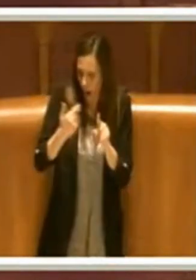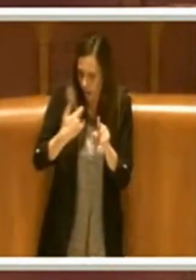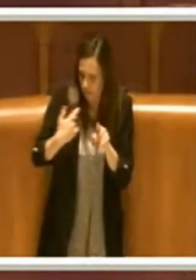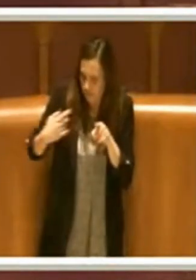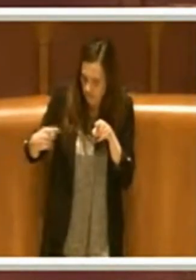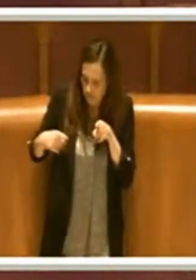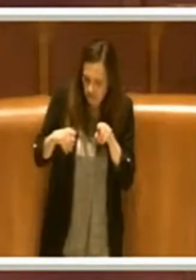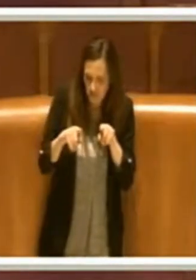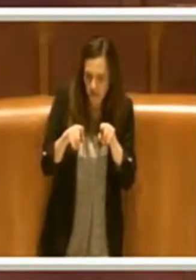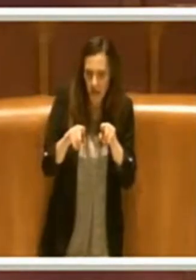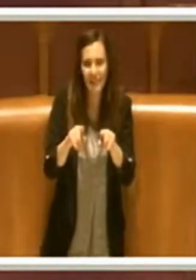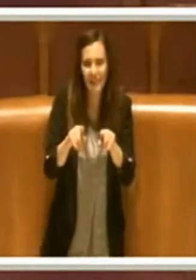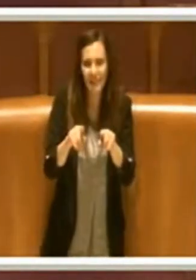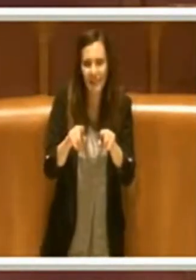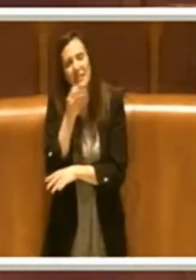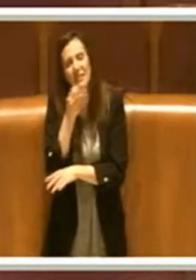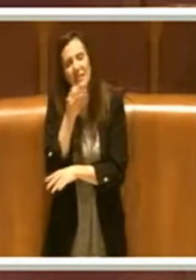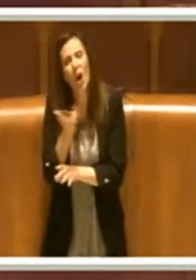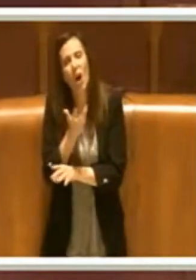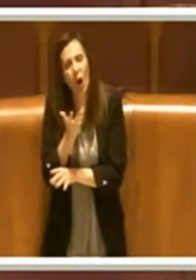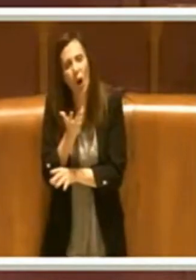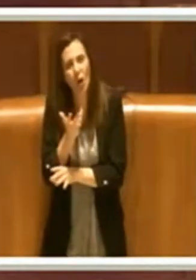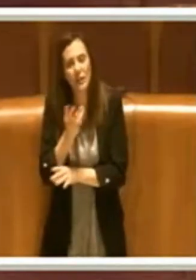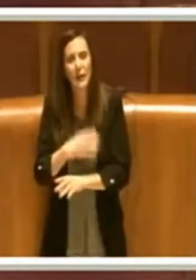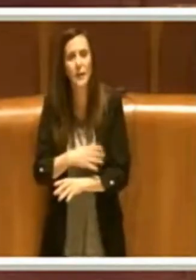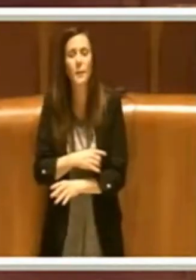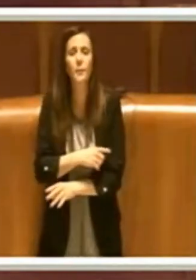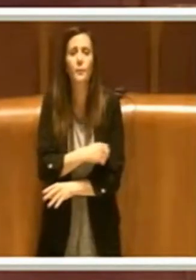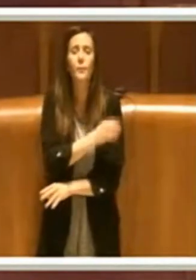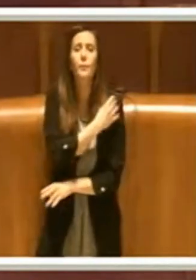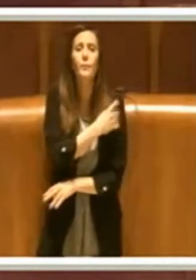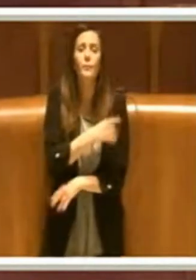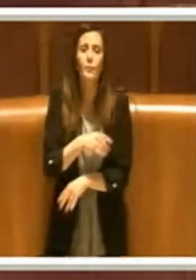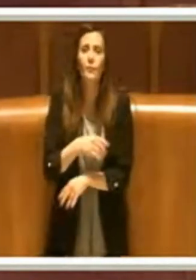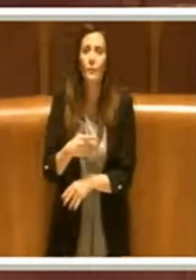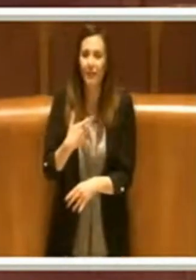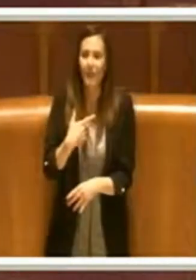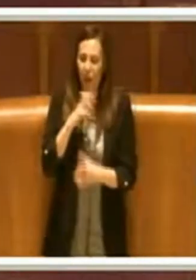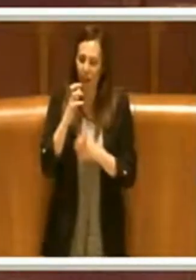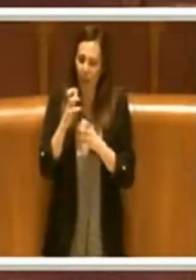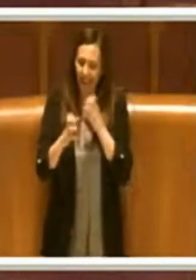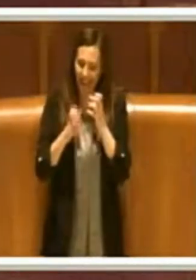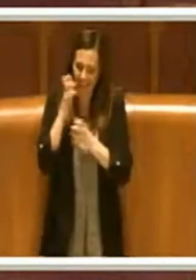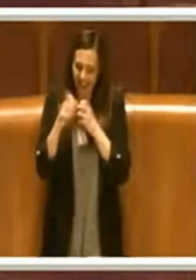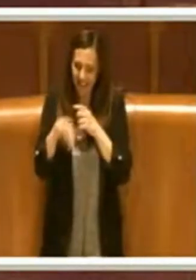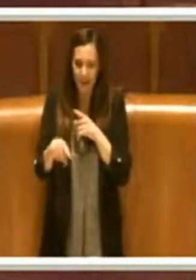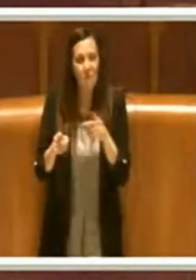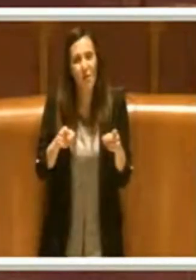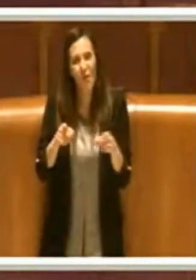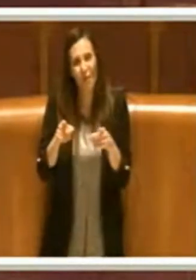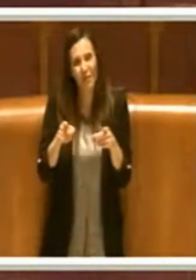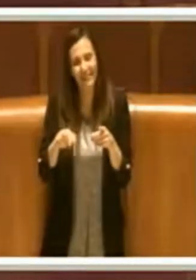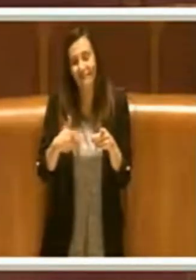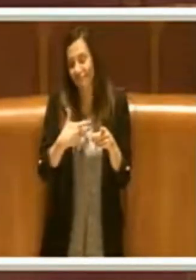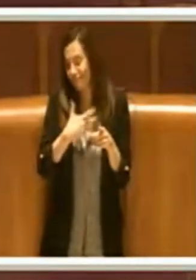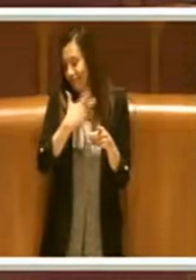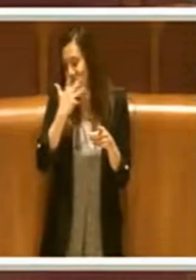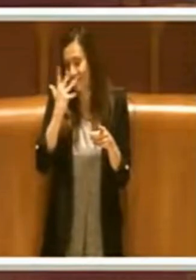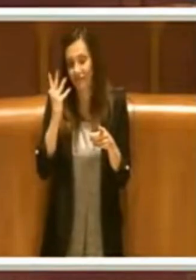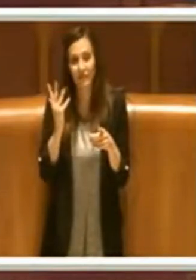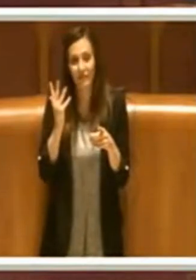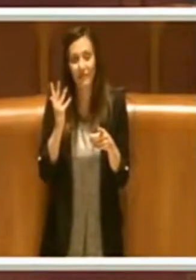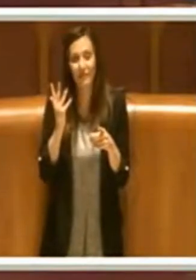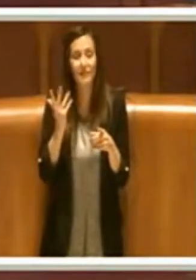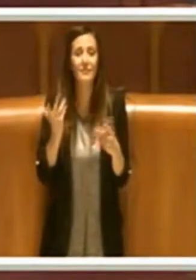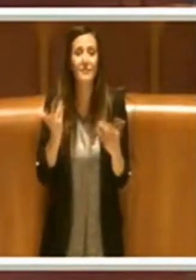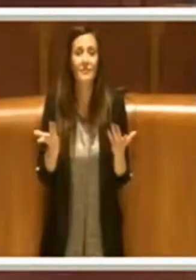Questo che cosa vuol dire? Vuol dire che nei momenti di crisi di questo tipo evidentemente c'è